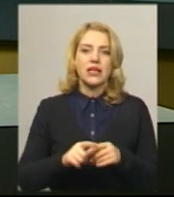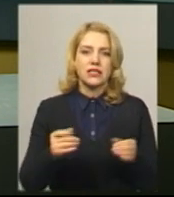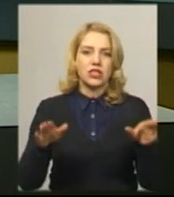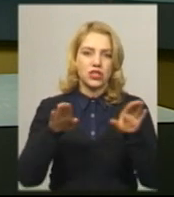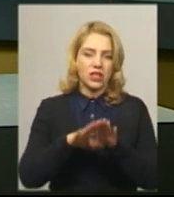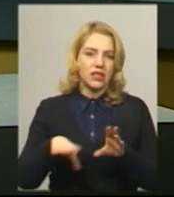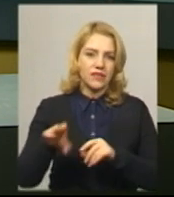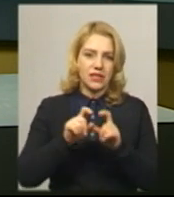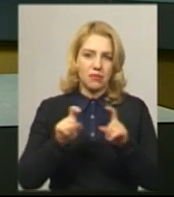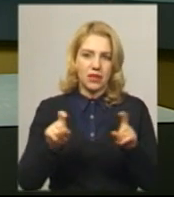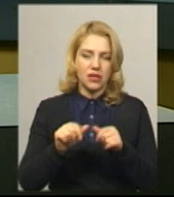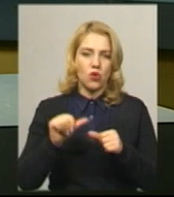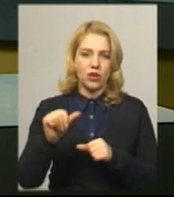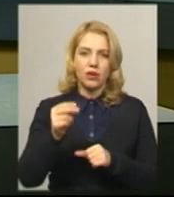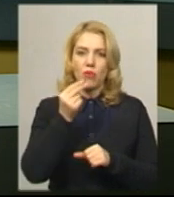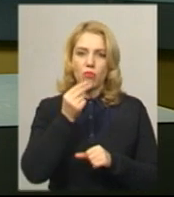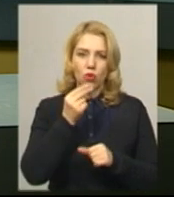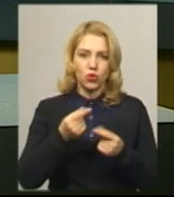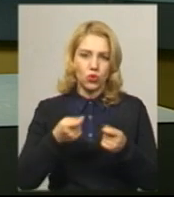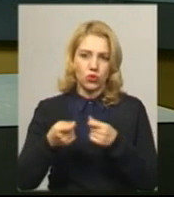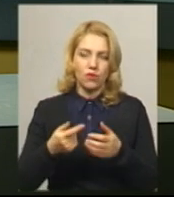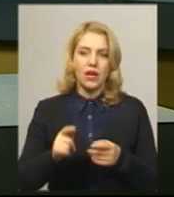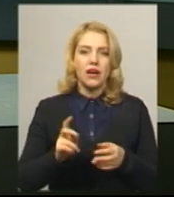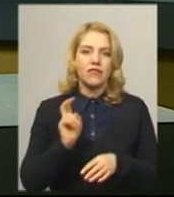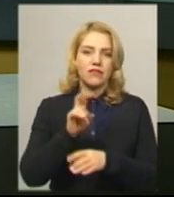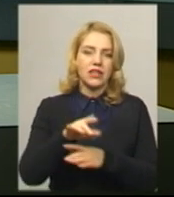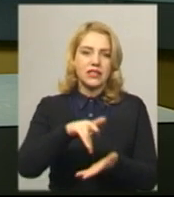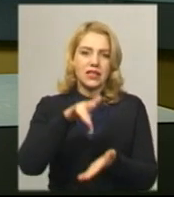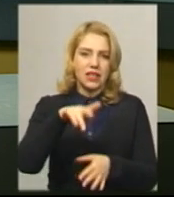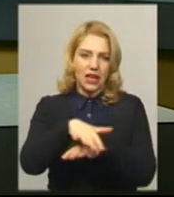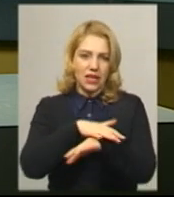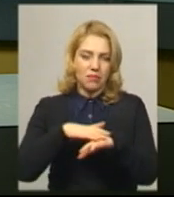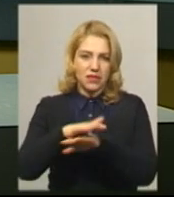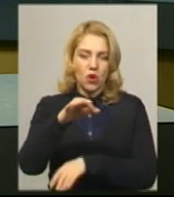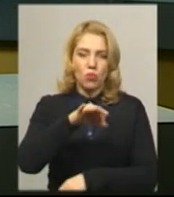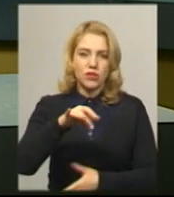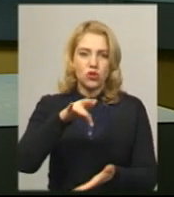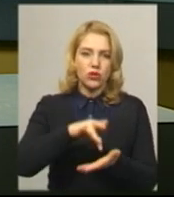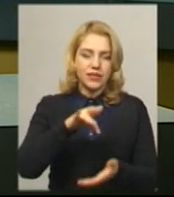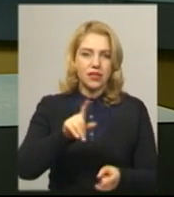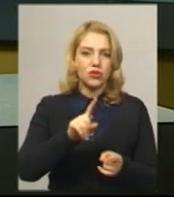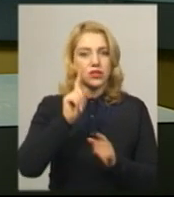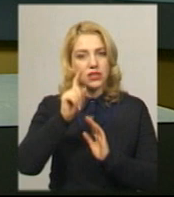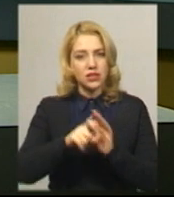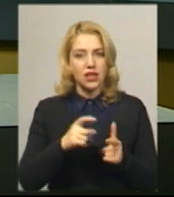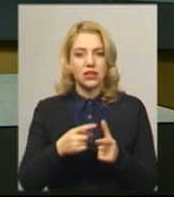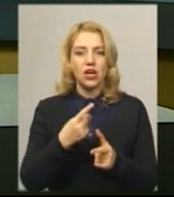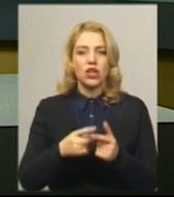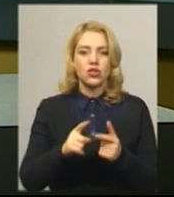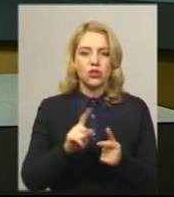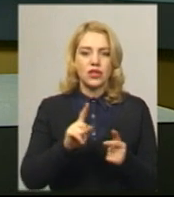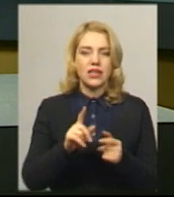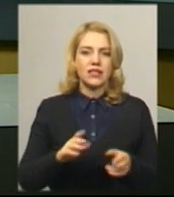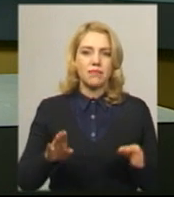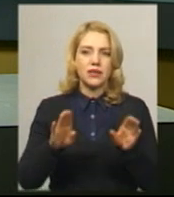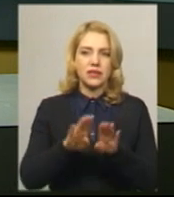продуктових. Знімальна група Суспільного відвідала центральний продуктовий ринок обласного центру, аби дізнатися, чи не спричинило закриття торговельних